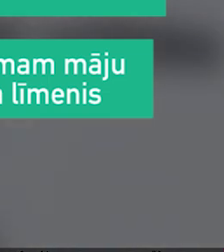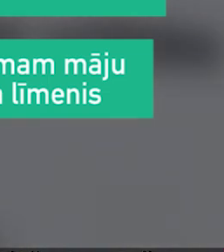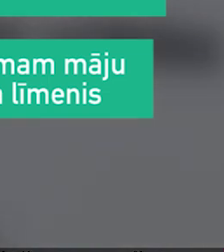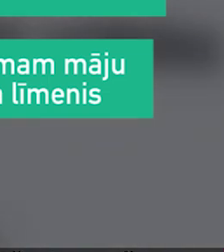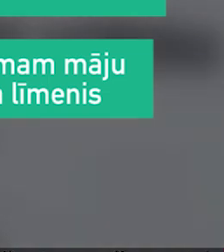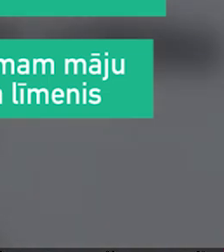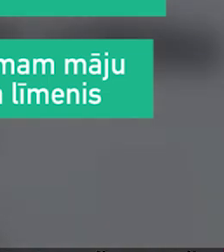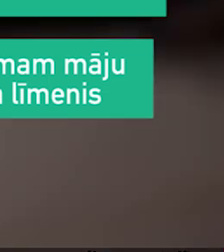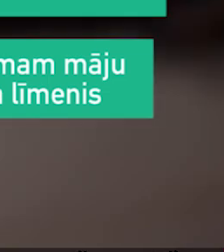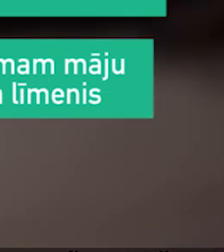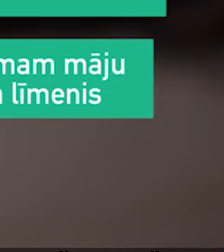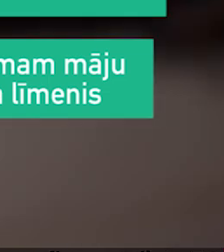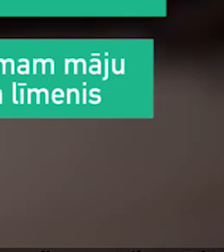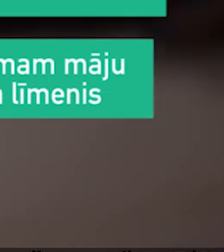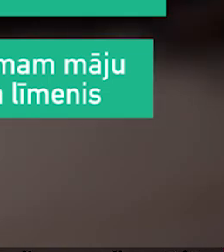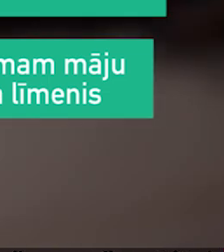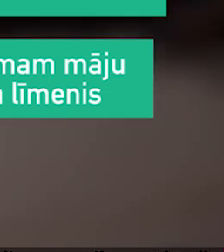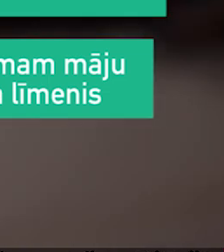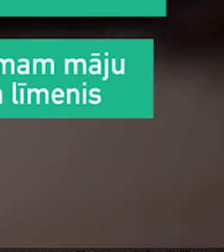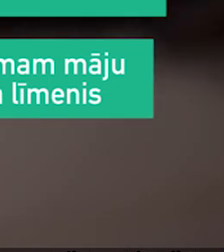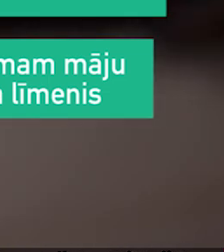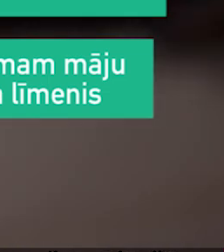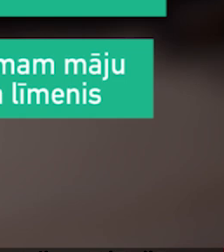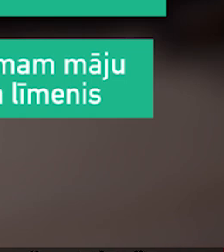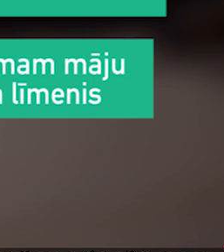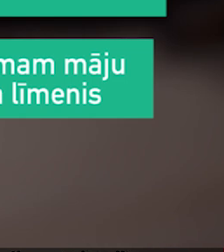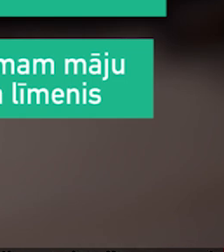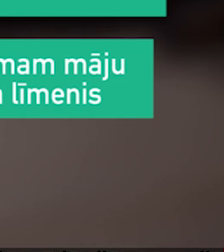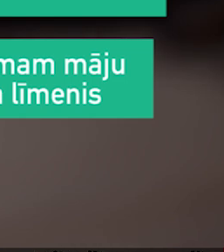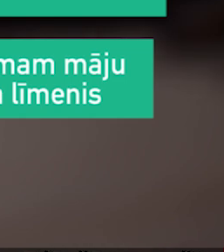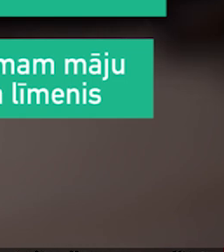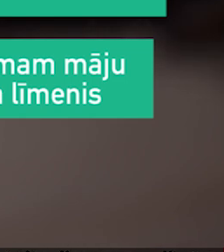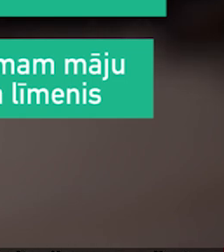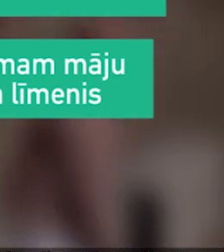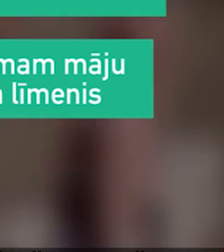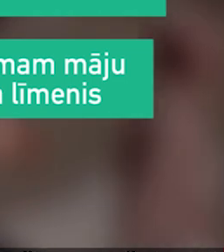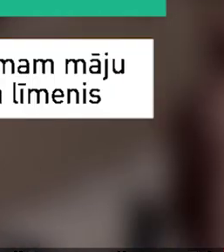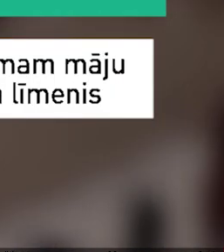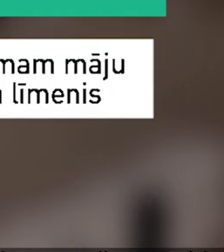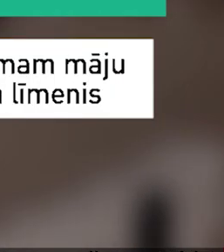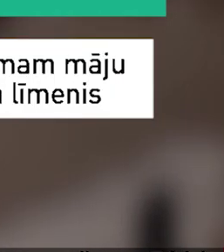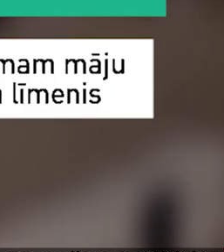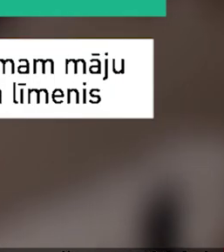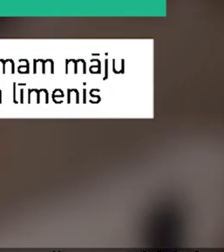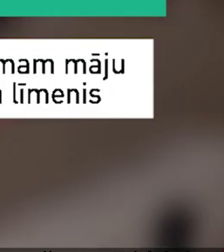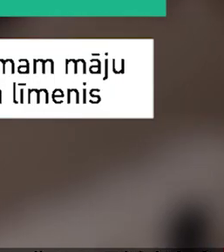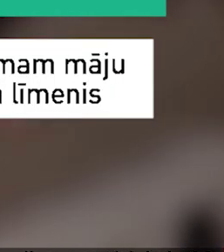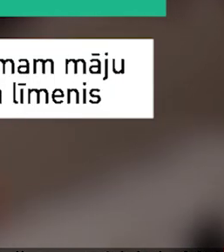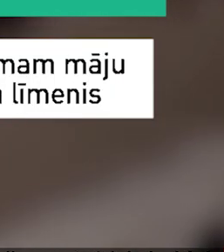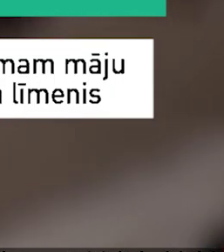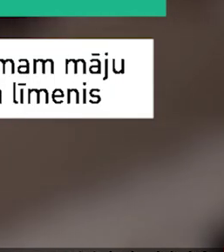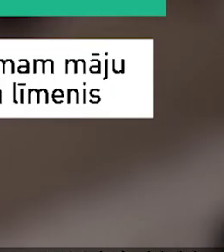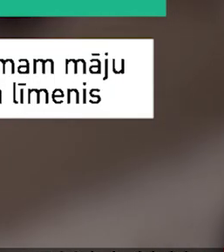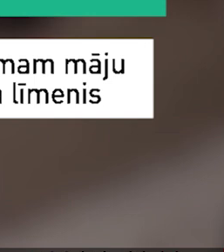tik atklāts gaisa piesārņojums un paaugstināts trokšņa līmenis. Nepatiesas apgalvojums ir pēdējais – pašvaldības